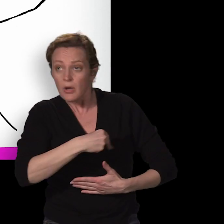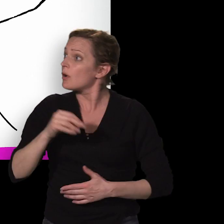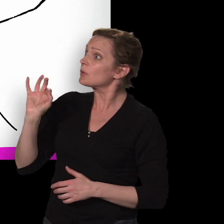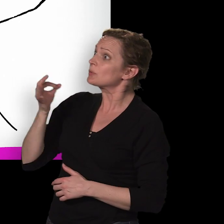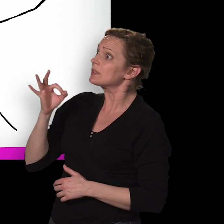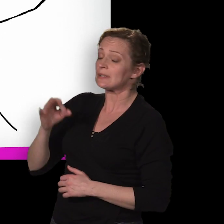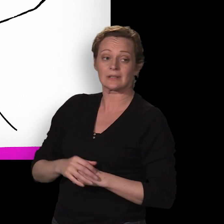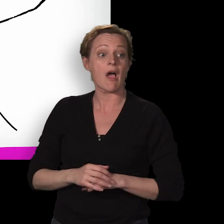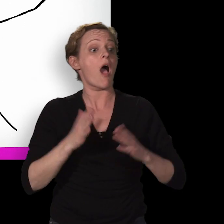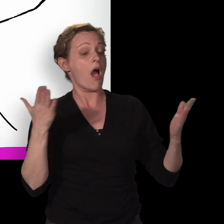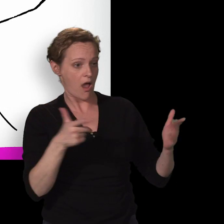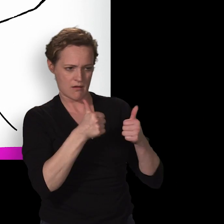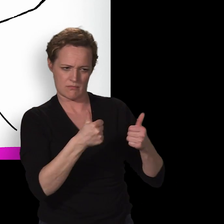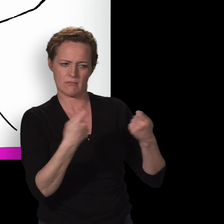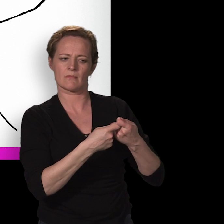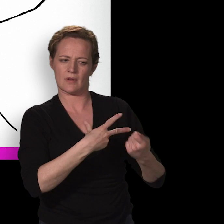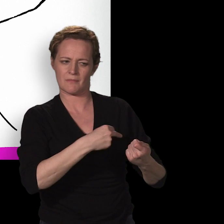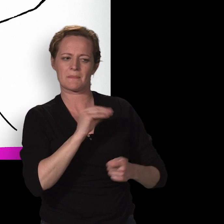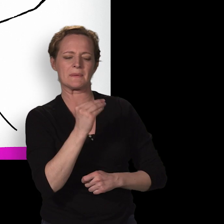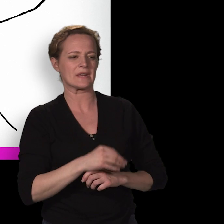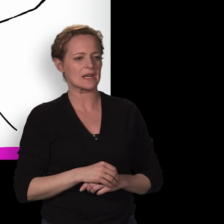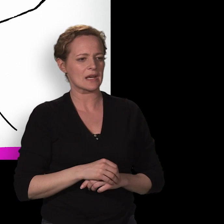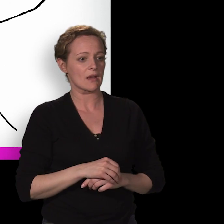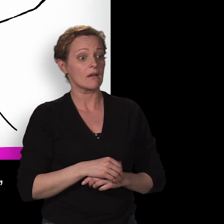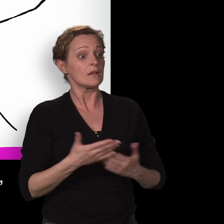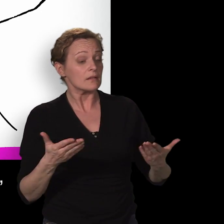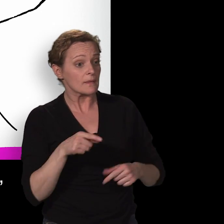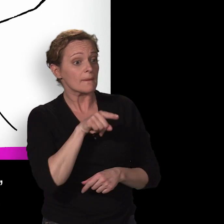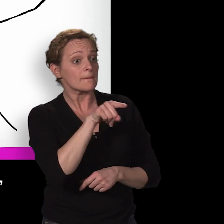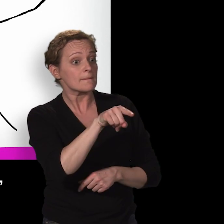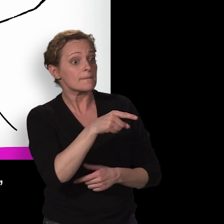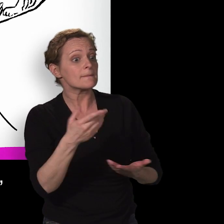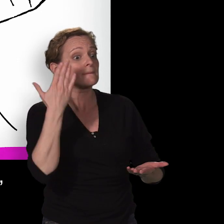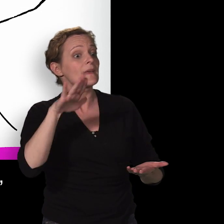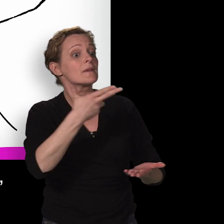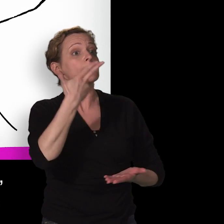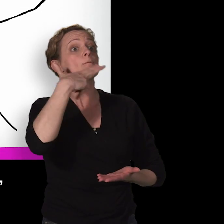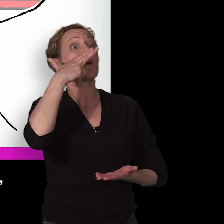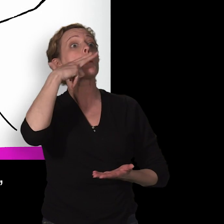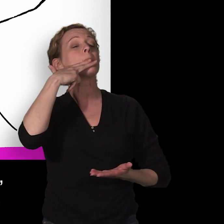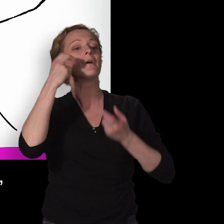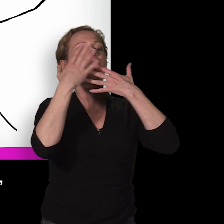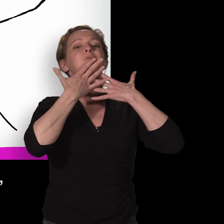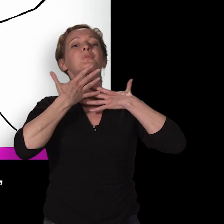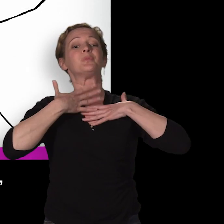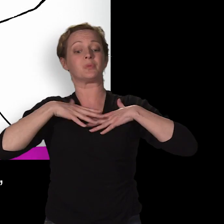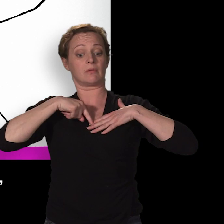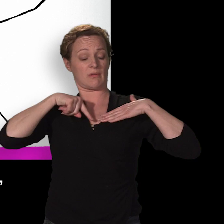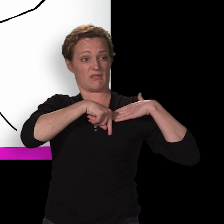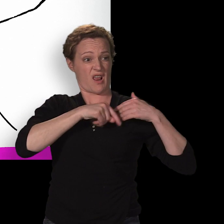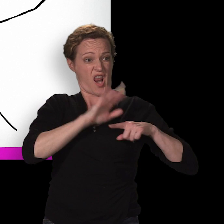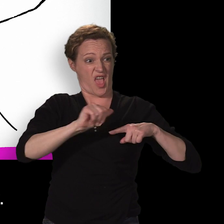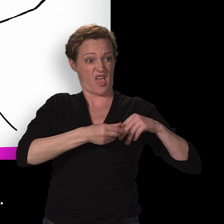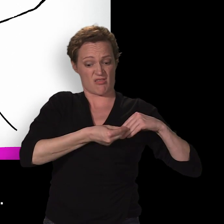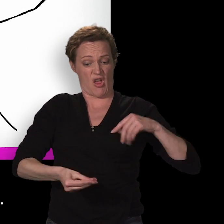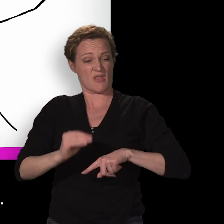D'accord. Dans tous les cas, l'allaitement c'est ce qu'il y a de mieux pour le bébé. Mais vous savez, la fumée passe dans le lait et c'est très mauvais pour le